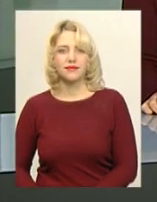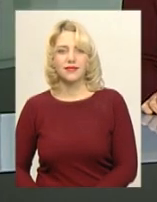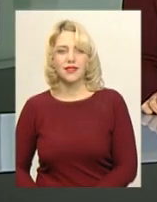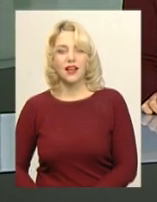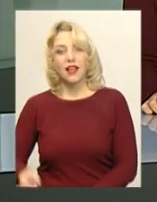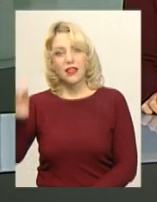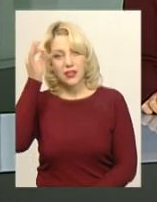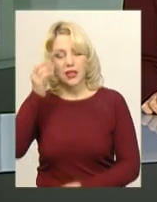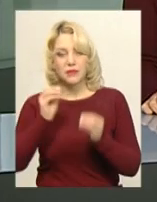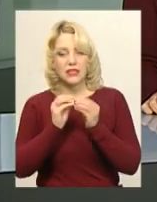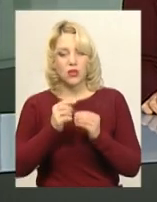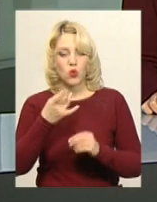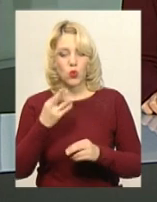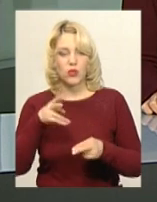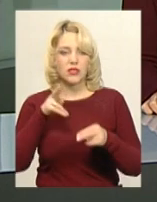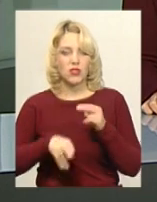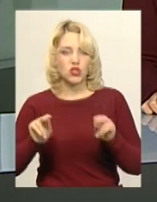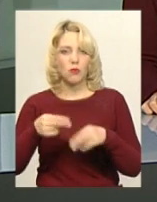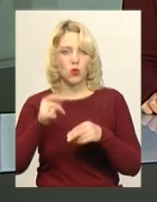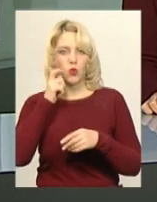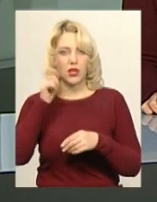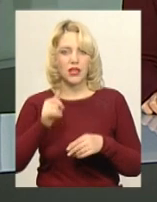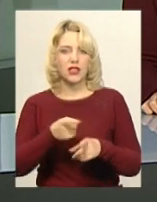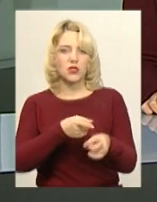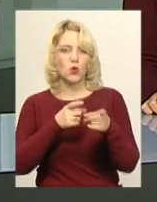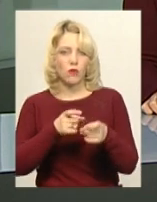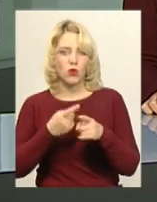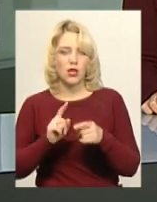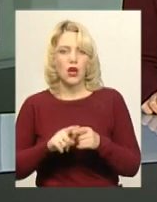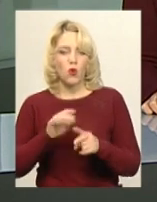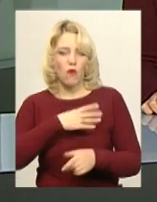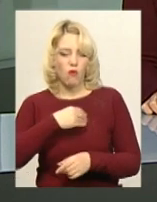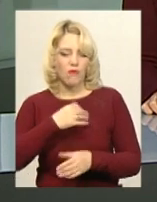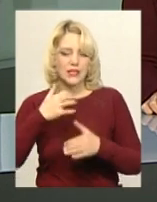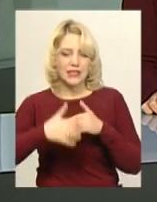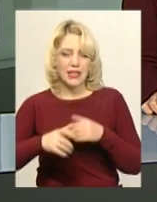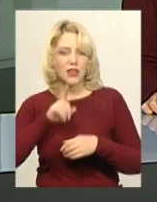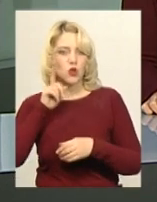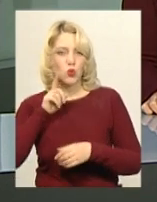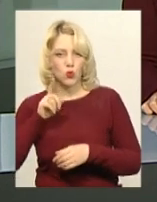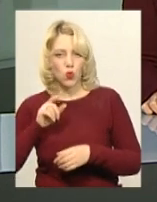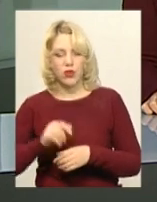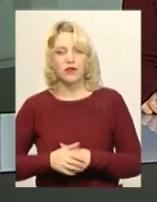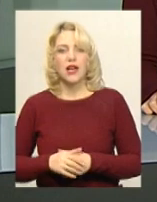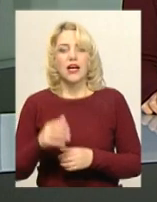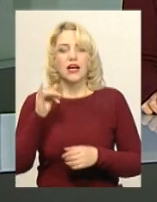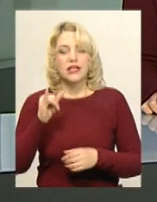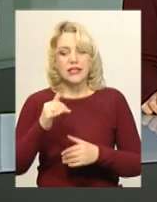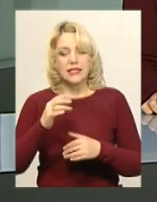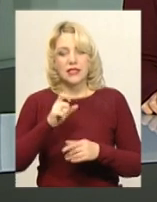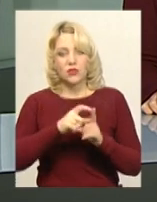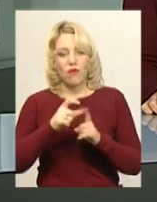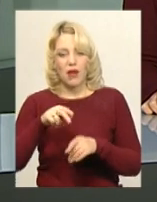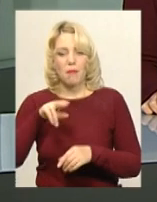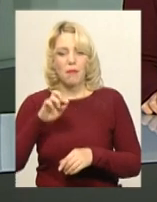Нагадаю, 10 грудня завершився чемпіонат України з кульової стрільби у Львові серед юніорів та юніорок. За словами Петра Бардецького,